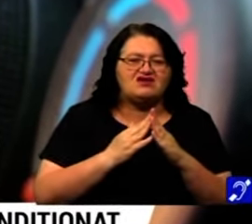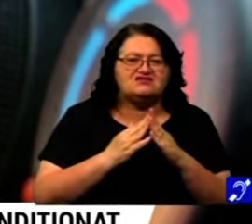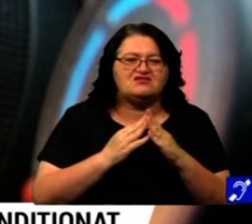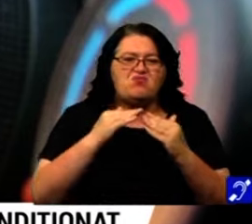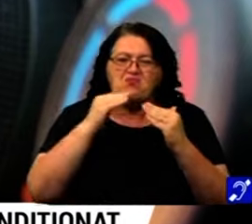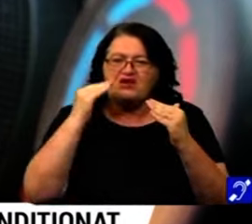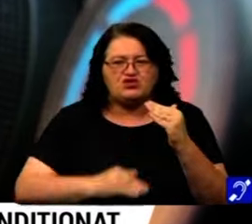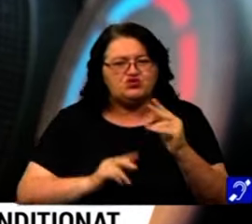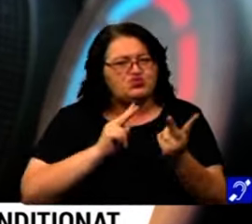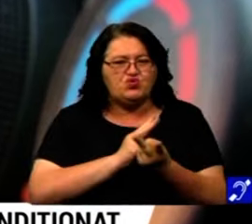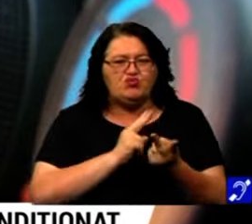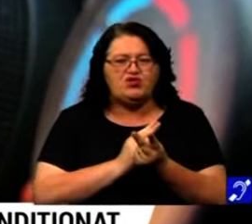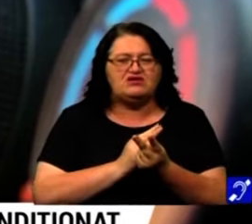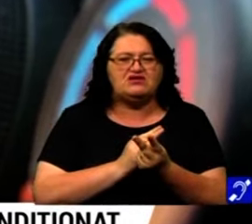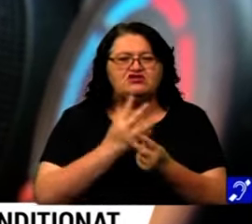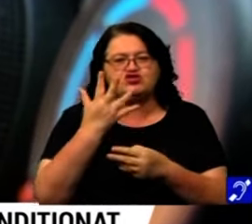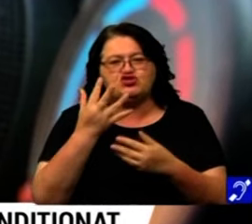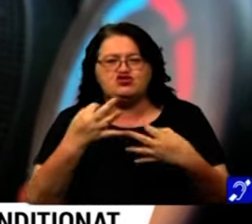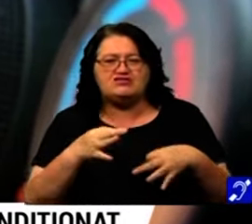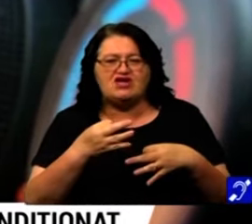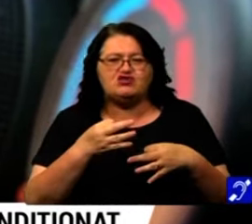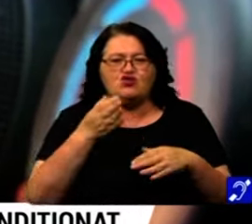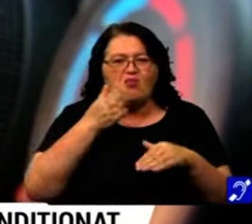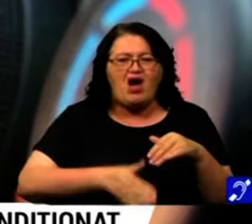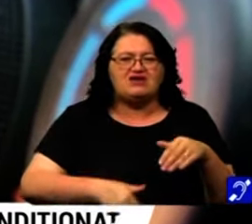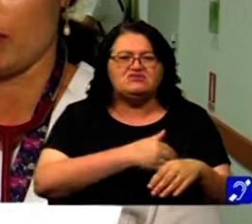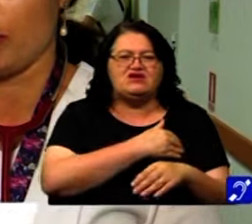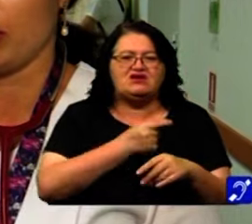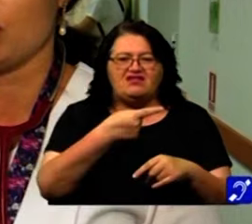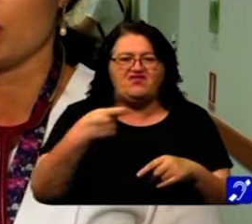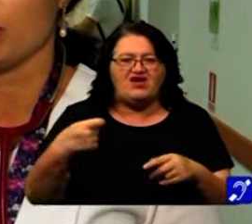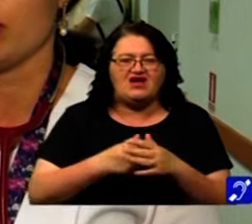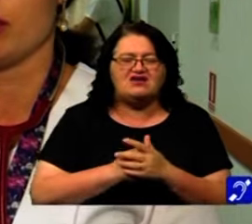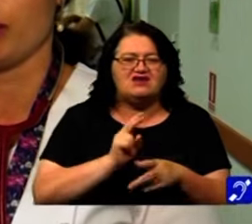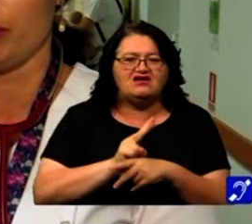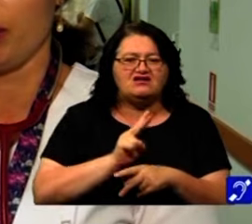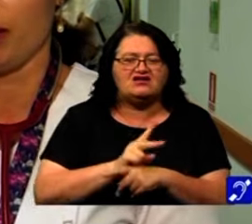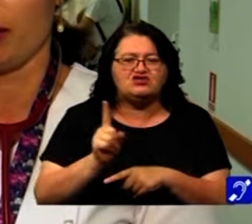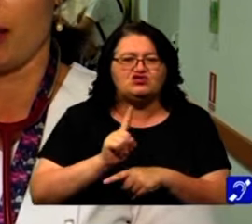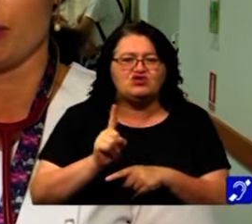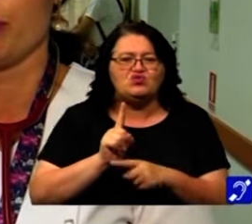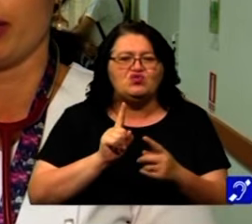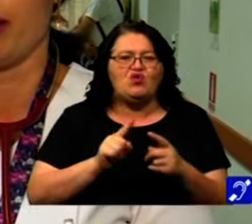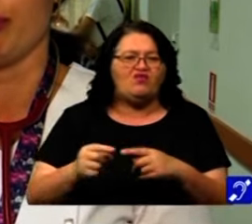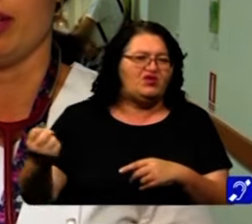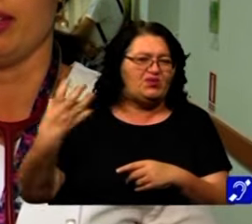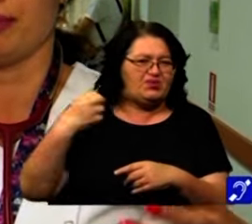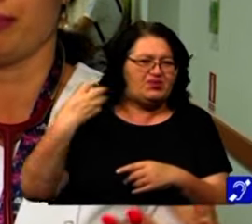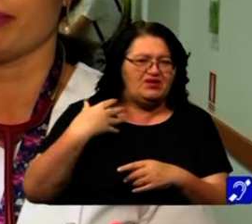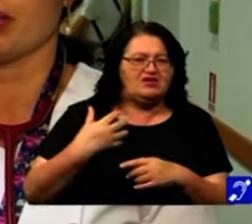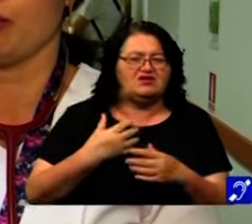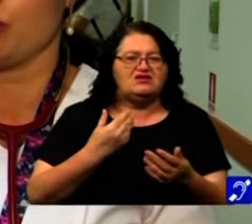în care locuim, 5-10 grade maxim diferența, să avem grijă să nu ne expunem direct asupra